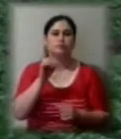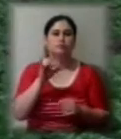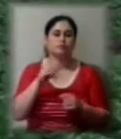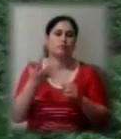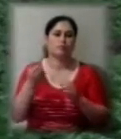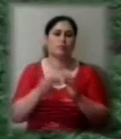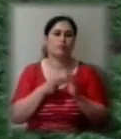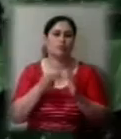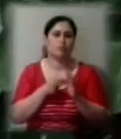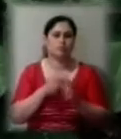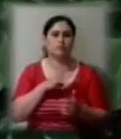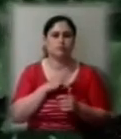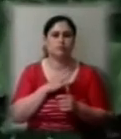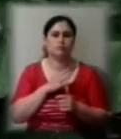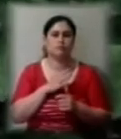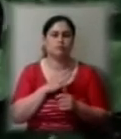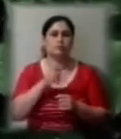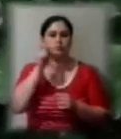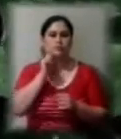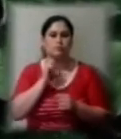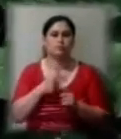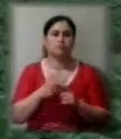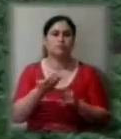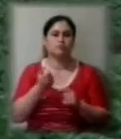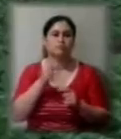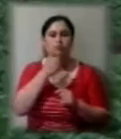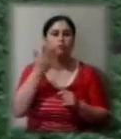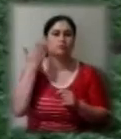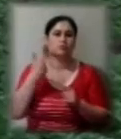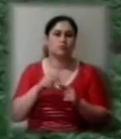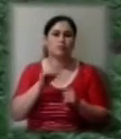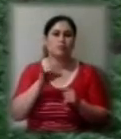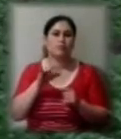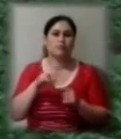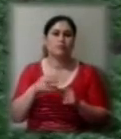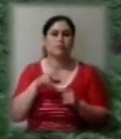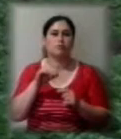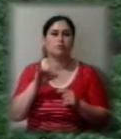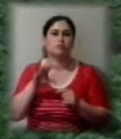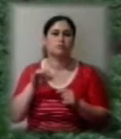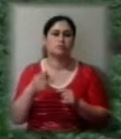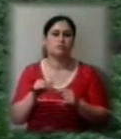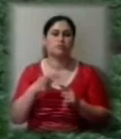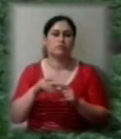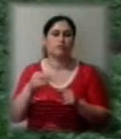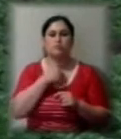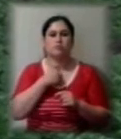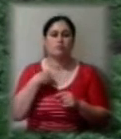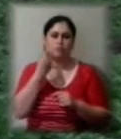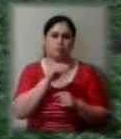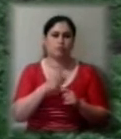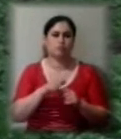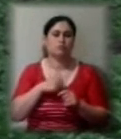український. Ну, брали в тому году, брали ми карбамід литовський, то він кращий, звісно, ніж український. В нього